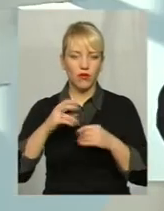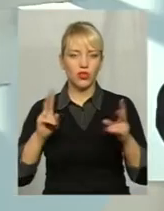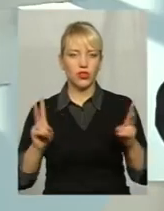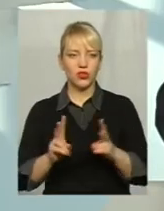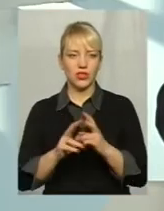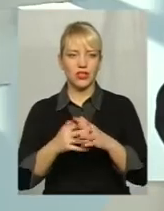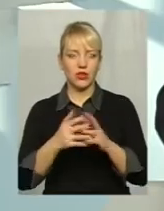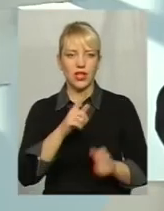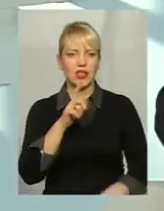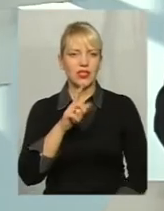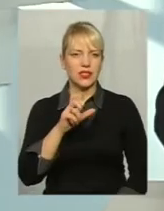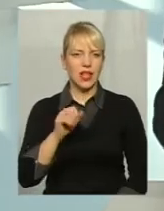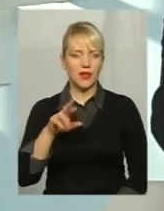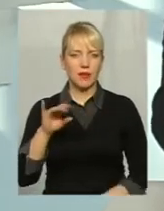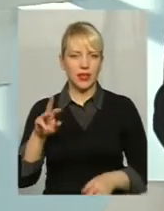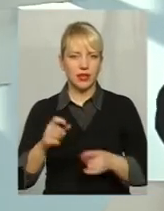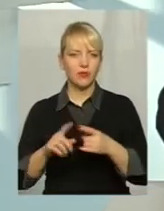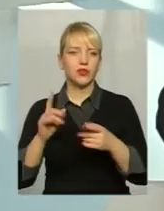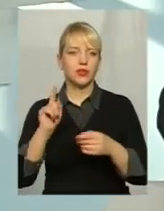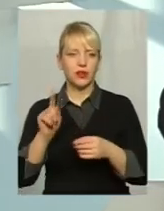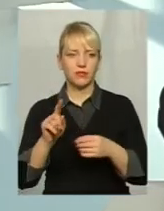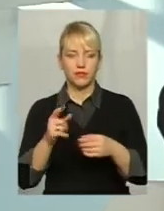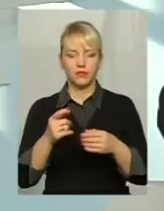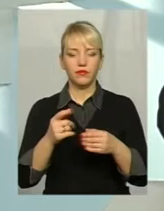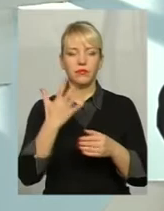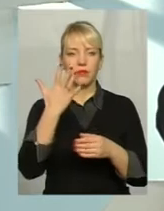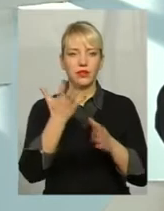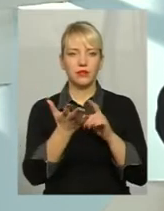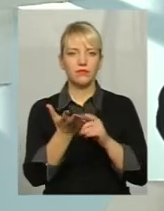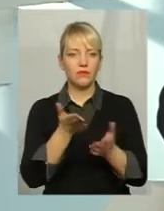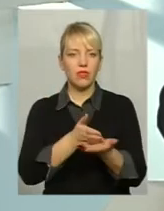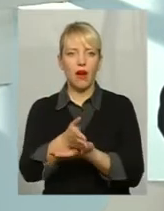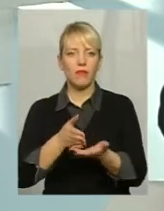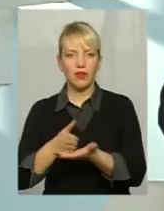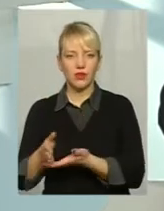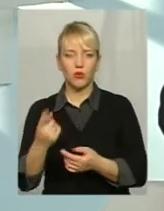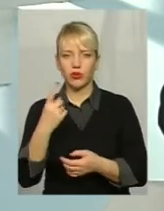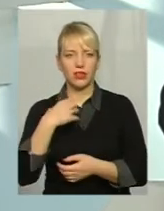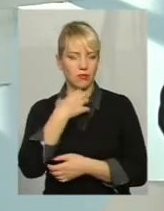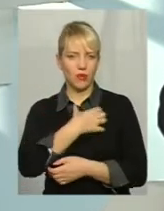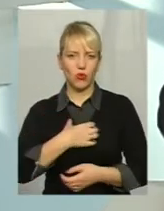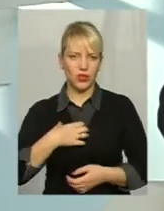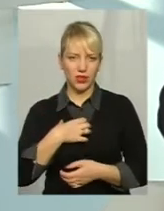заміхів піднімались питання ті-ті-ті Як каже, п'яти напрямків То один із